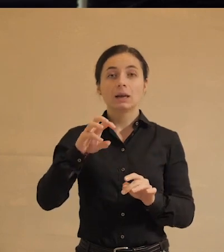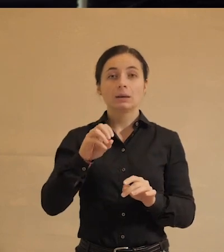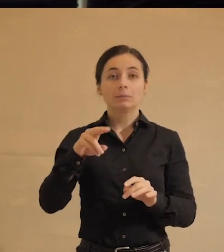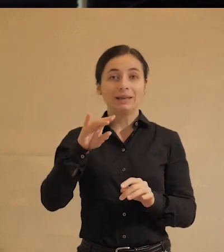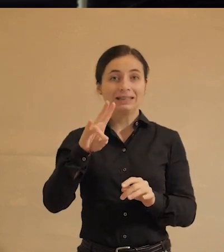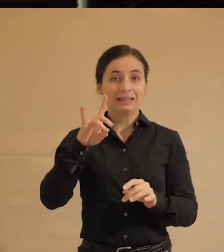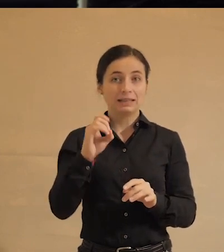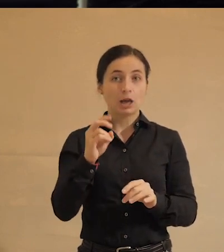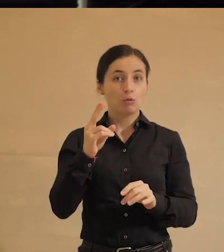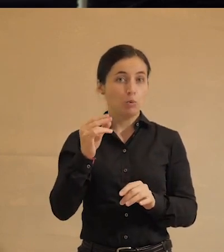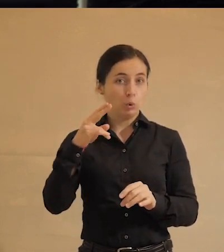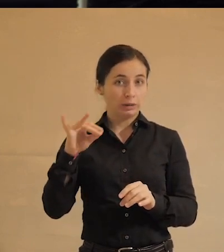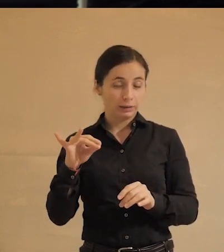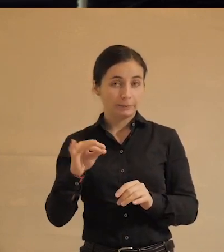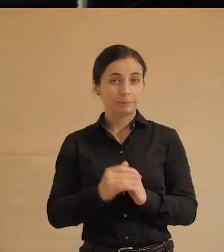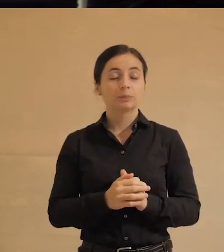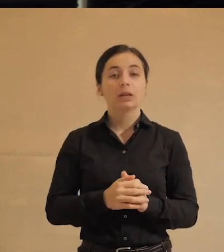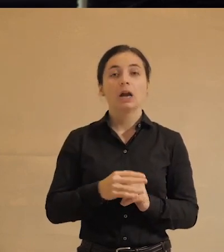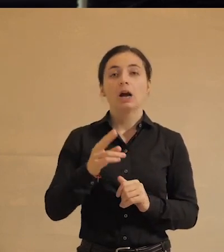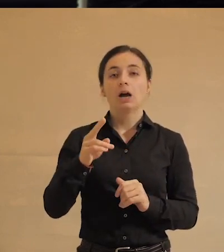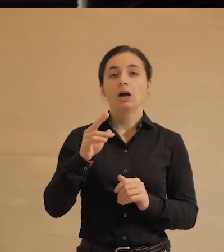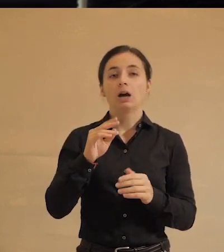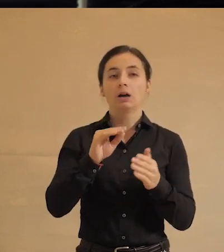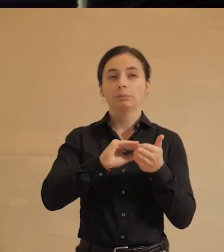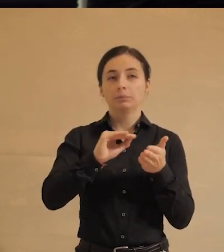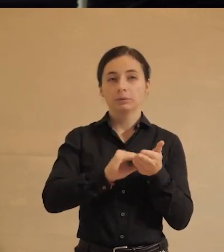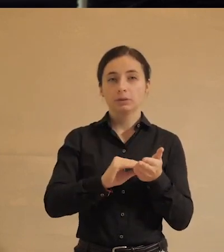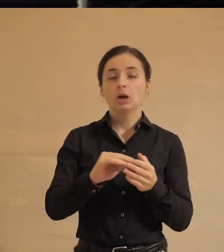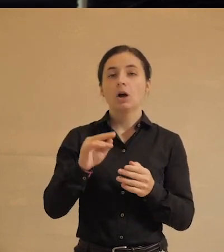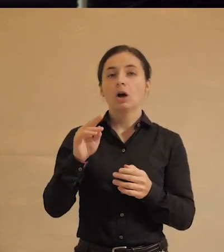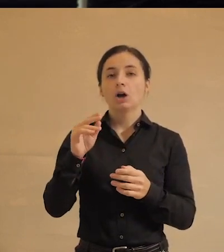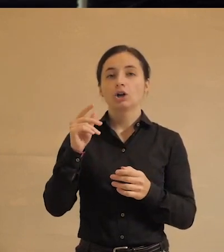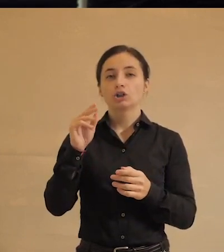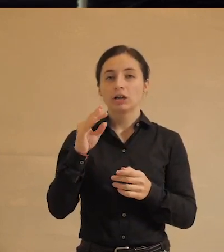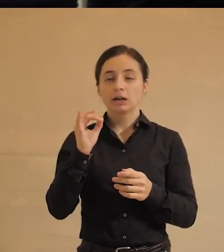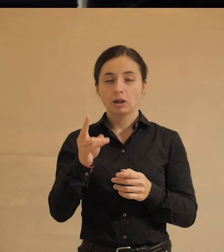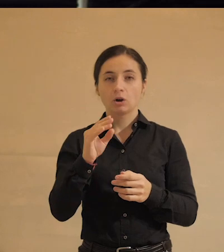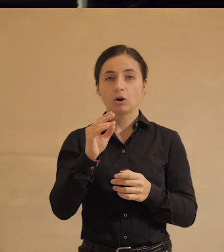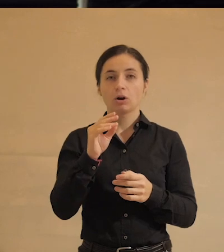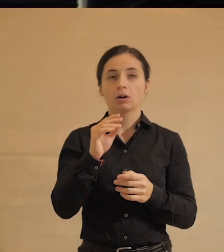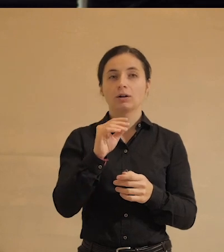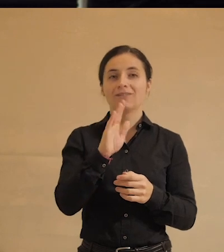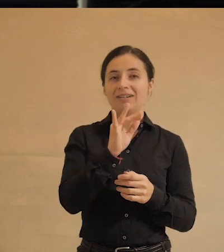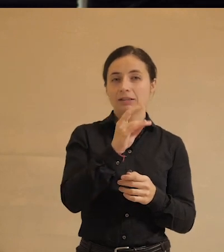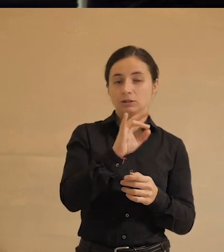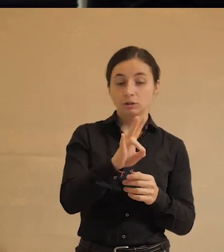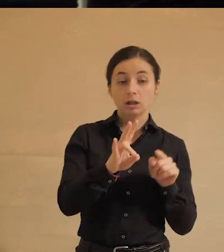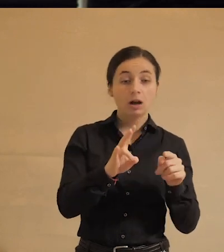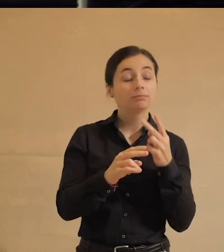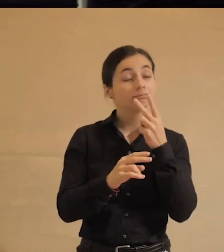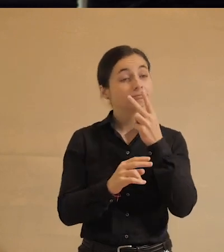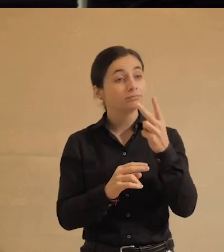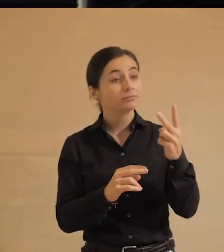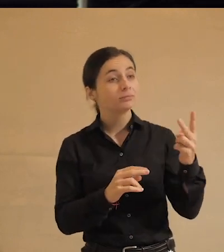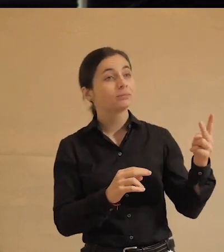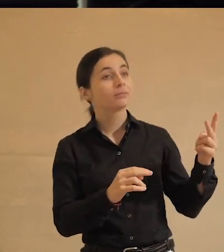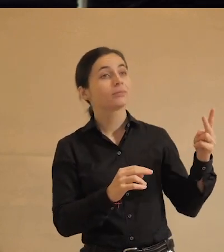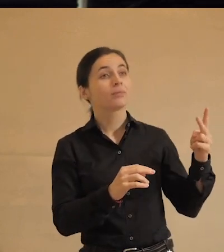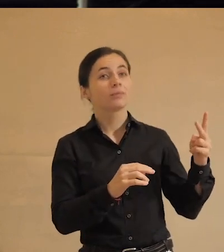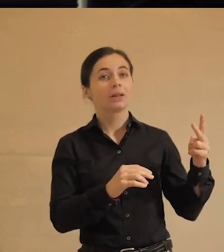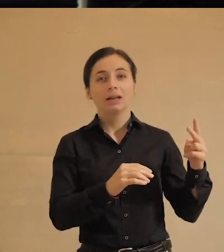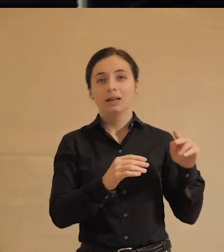Шерлока Холмса. Конан Дойле, когда Холмс с Ватсоном едут расследовать очередное дело, и Ватсон любуется идиллической